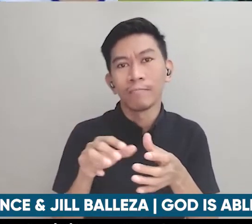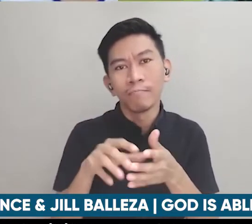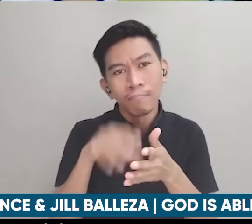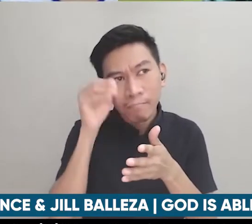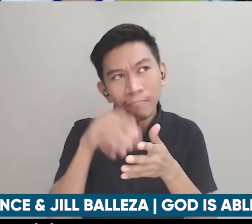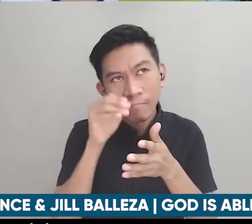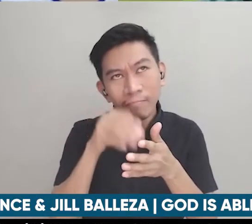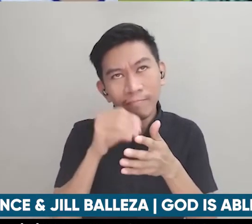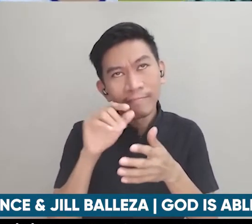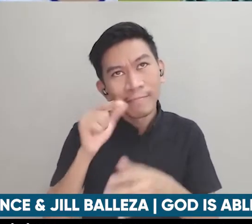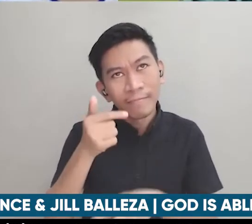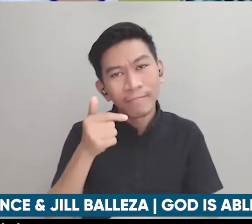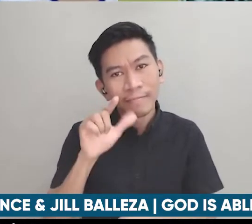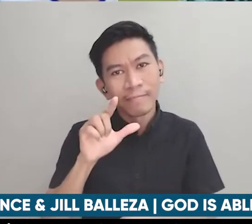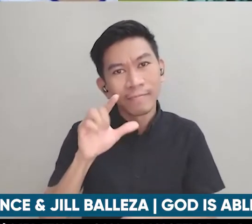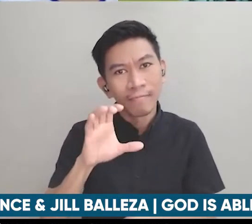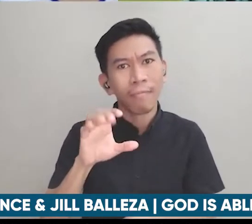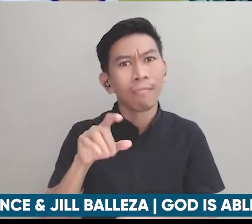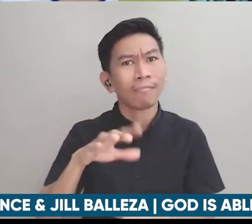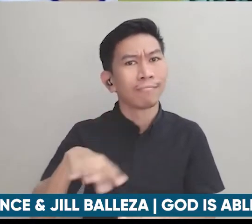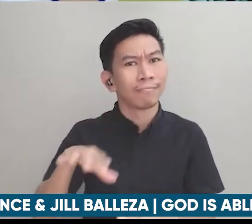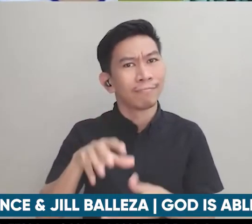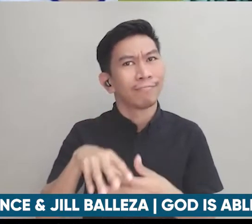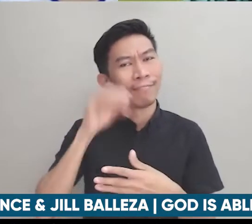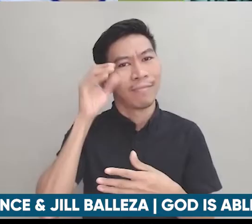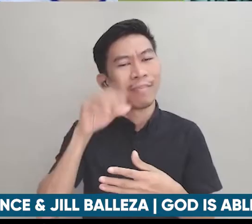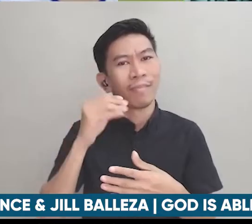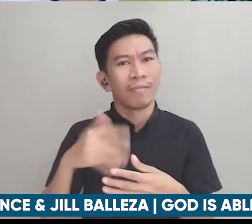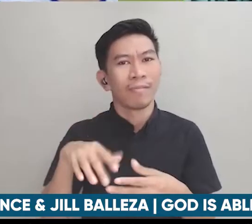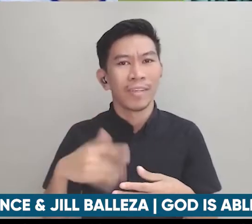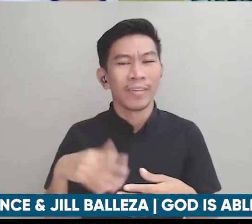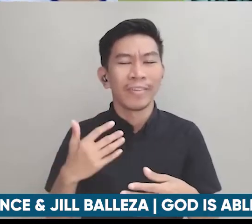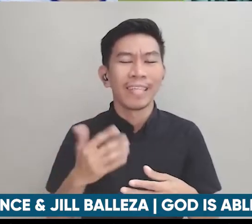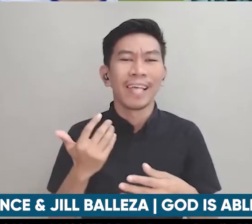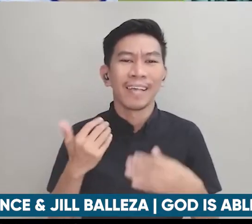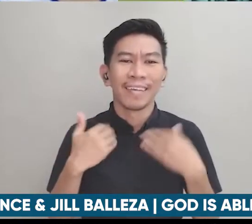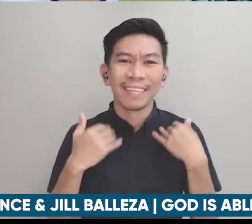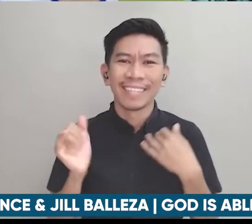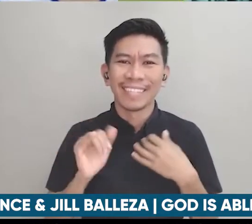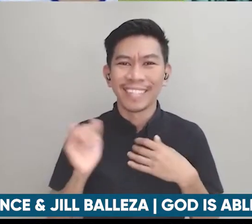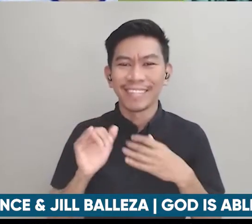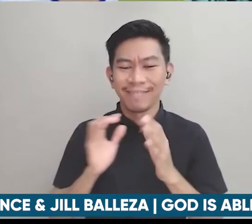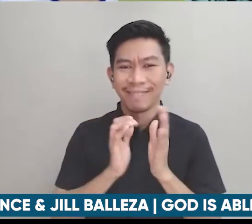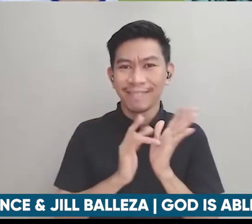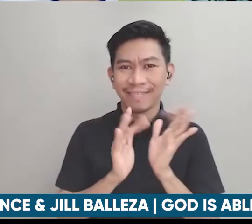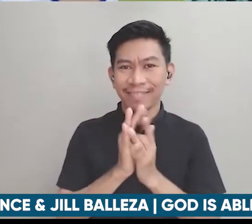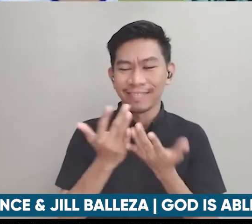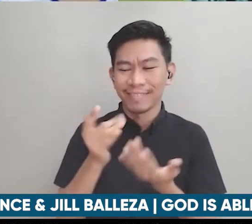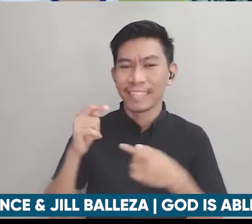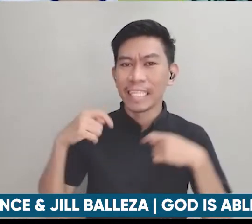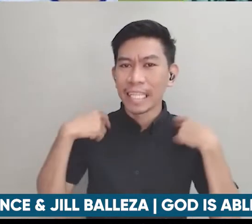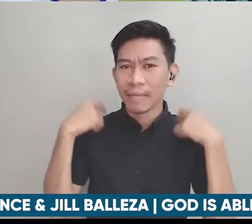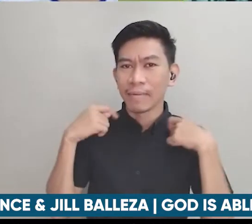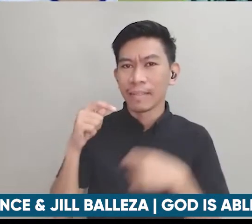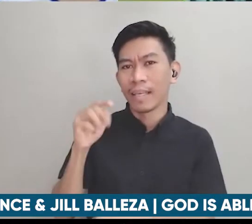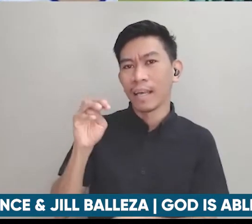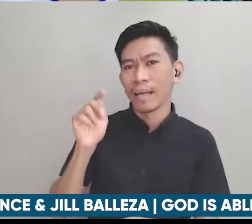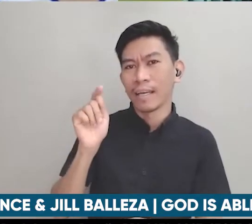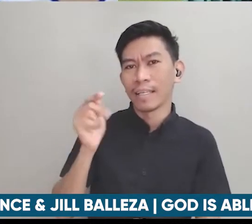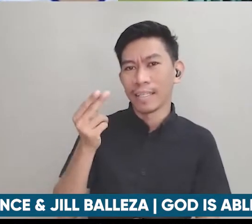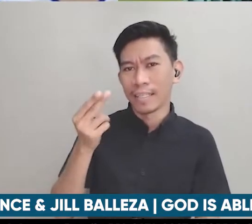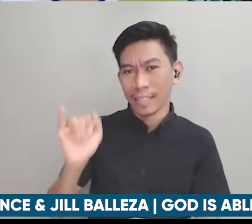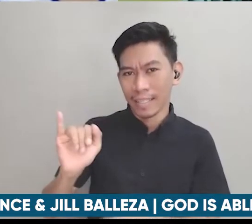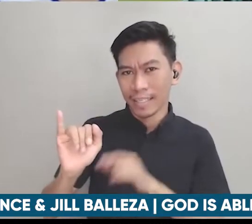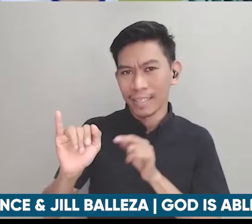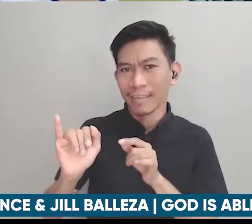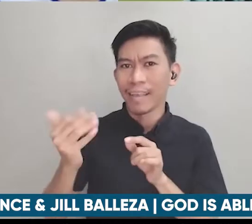stuff like that na talagang raising timotis to be to lead others so tuloy